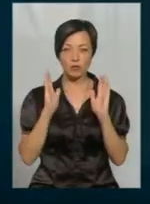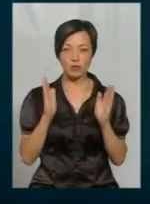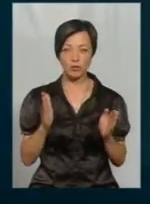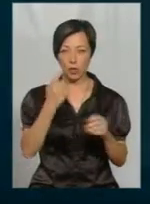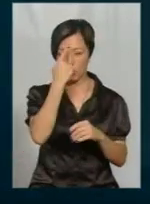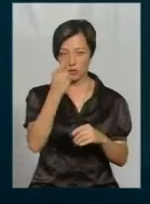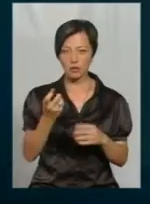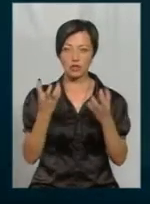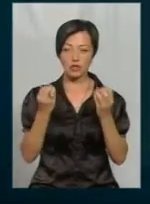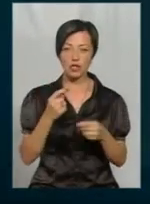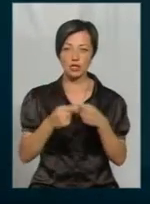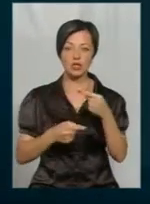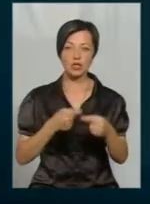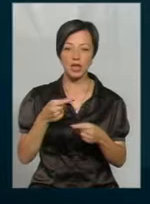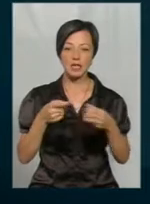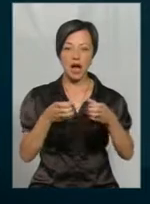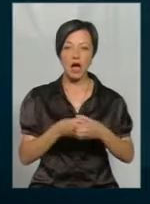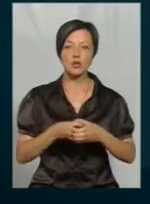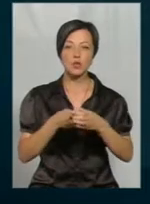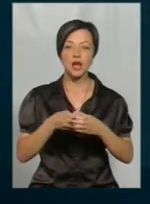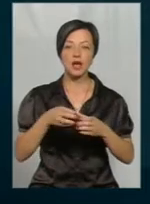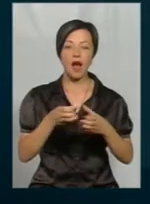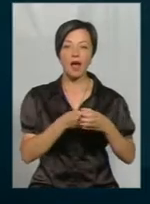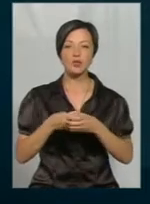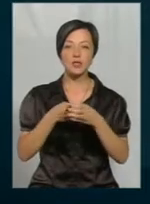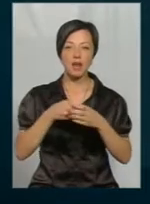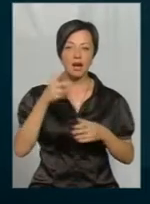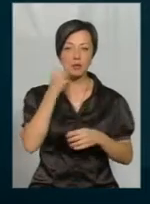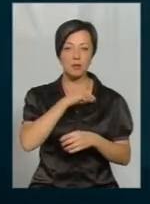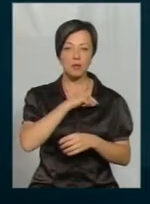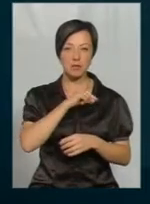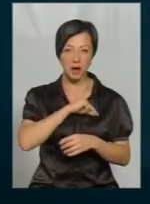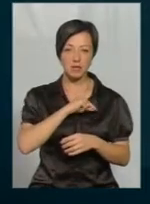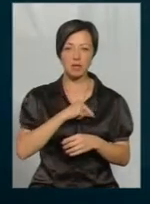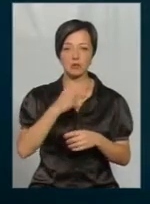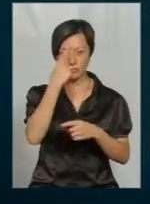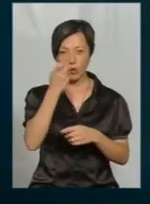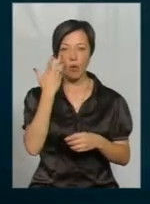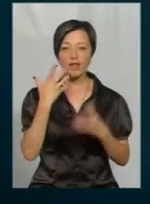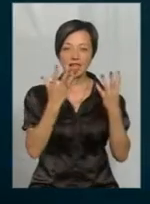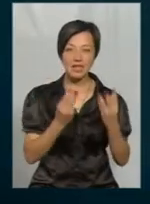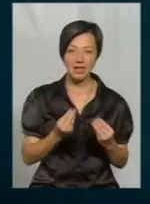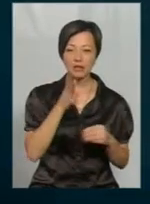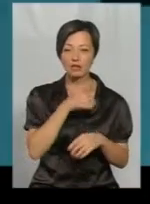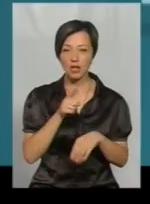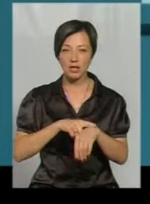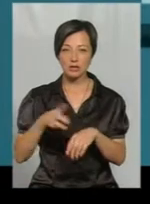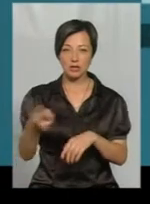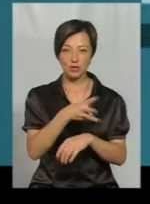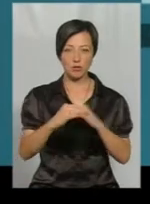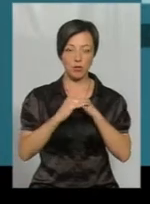оповіщувати ще через асоціації про дні та час внесення препаратів у поля.